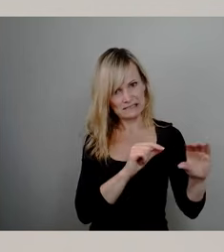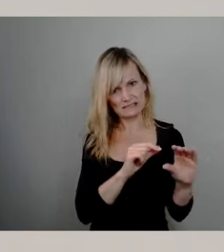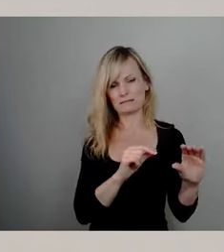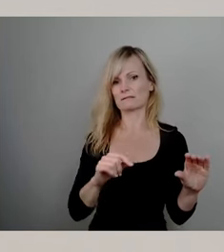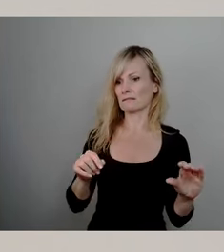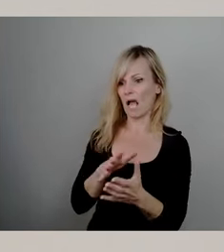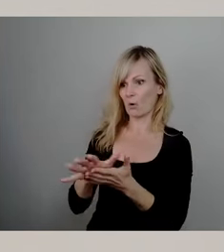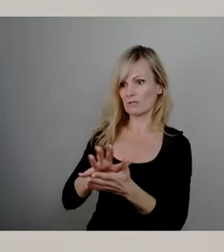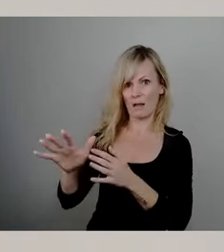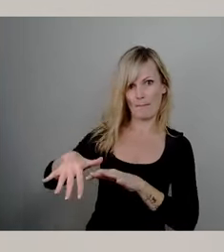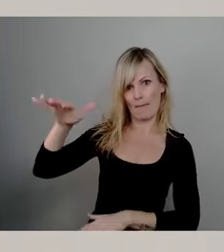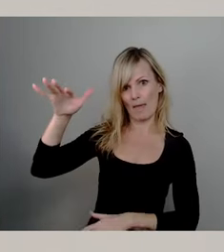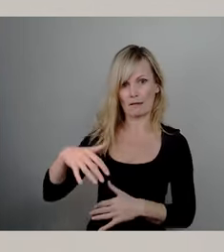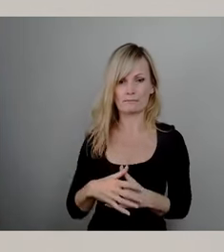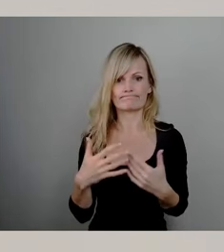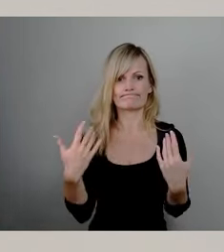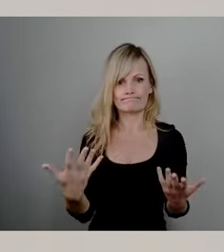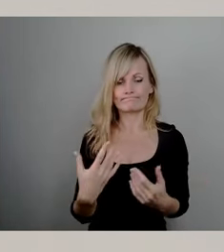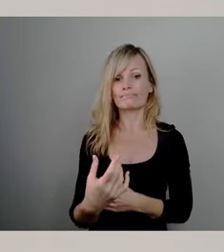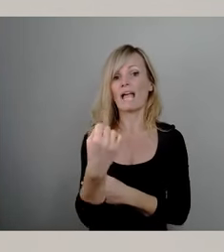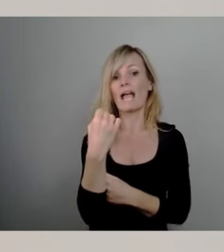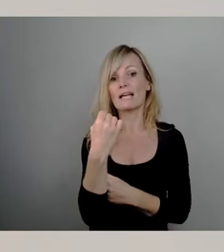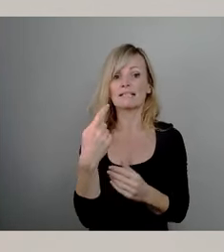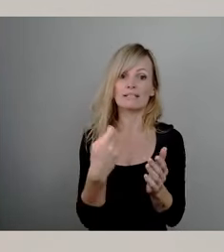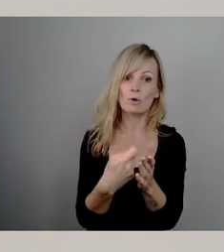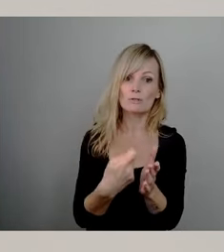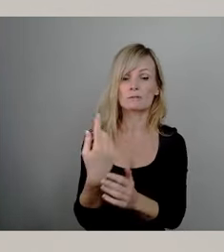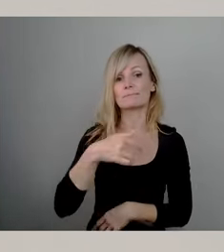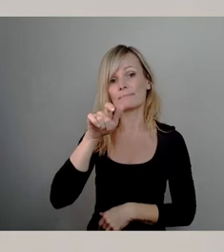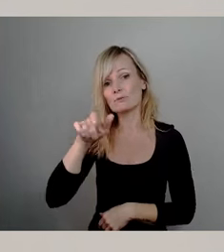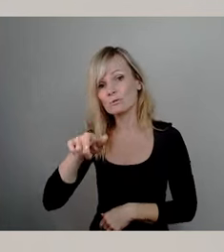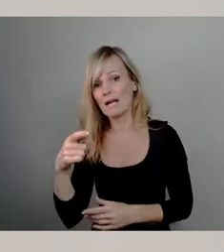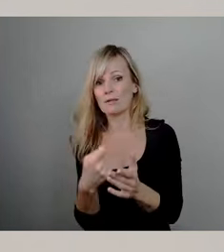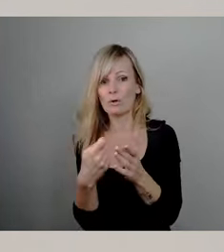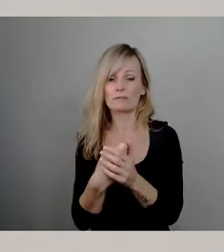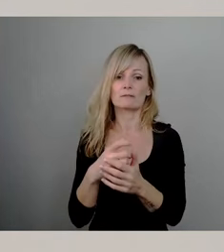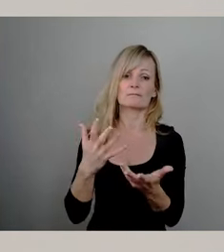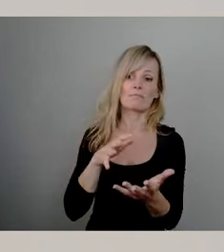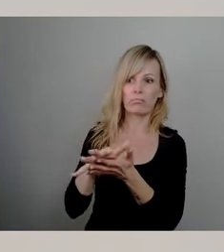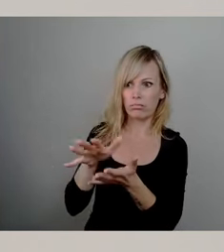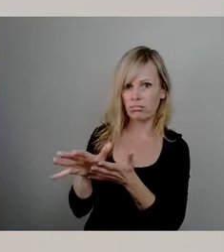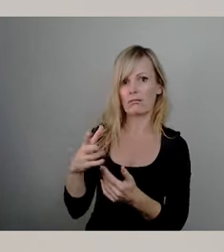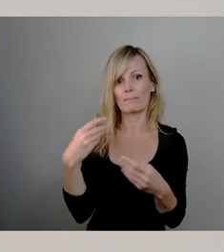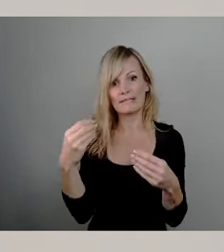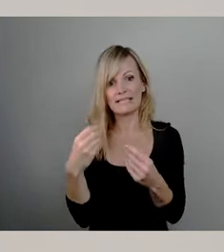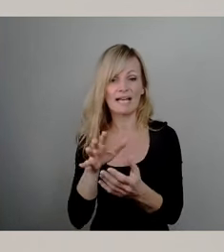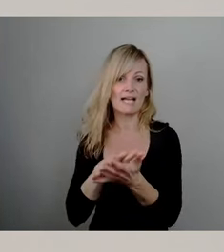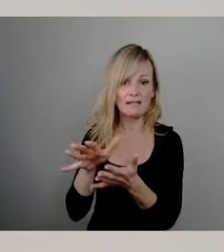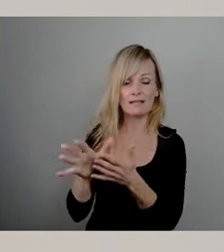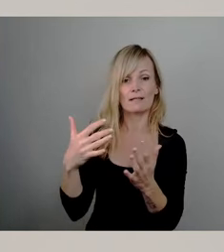weil eben Energiekosten, Personalkosten, Materialkosten und so weiter stärker steigen,